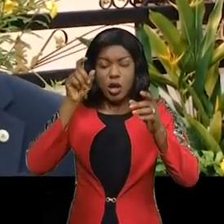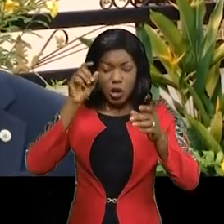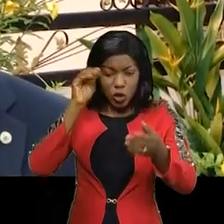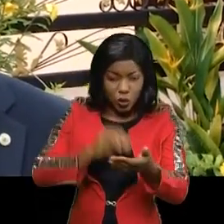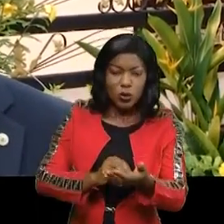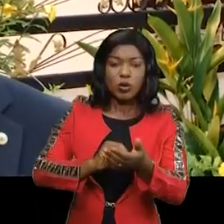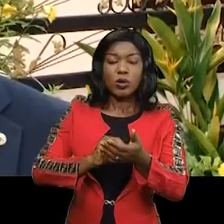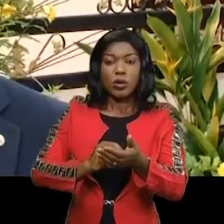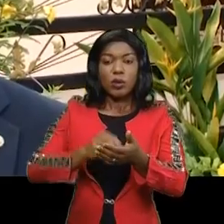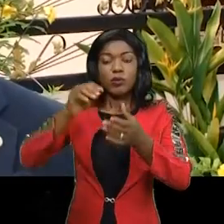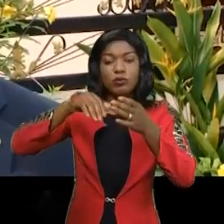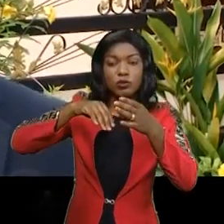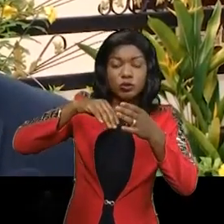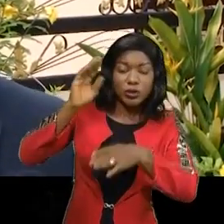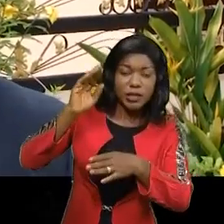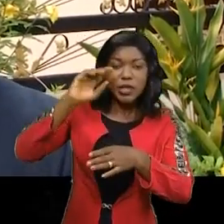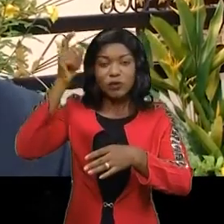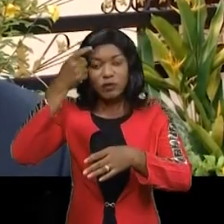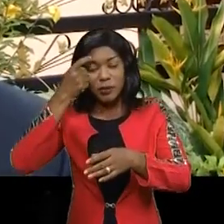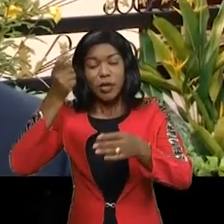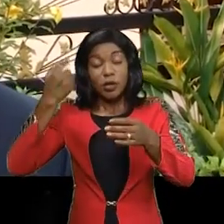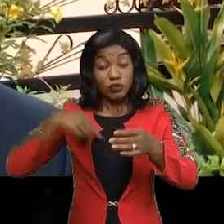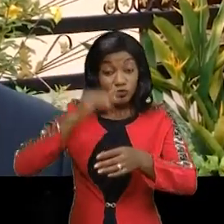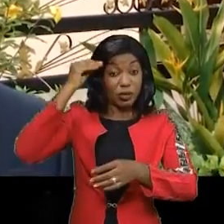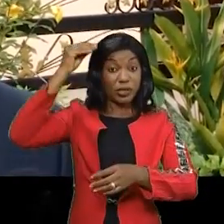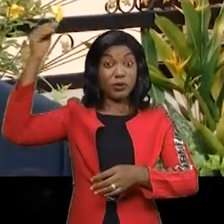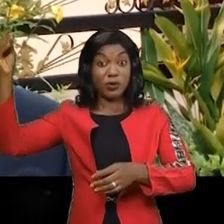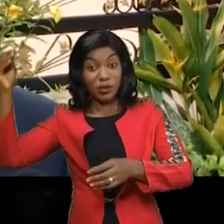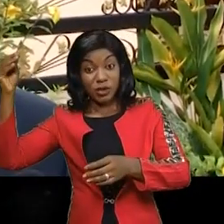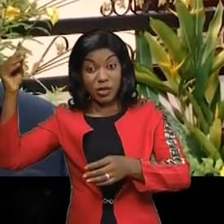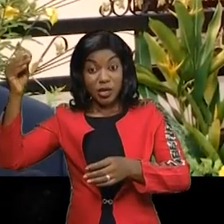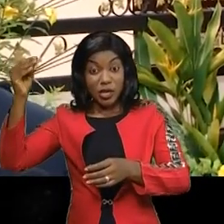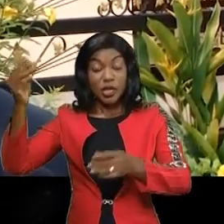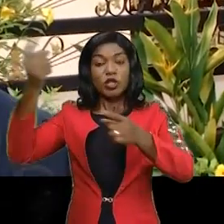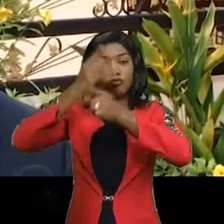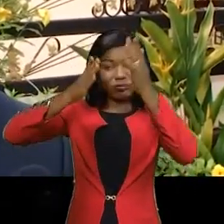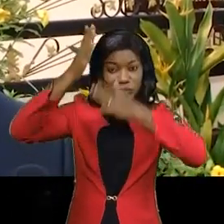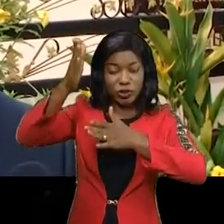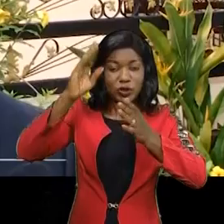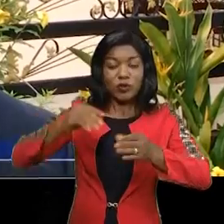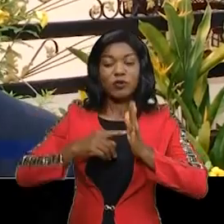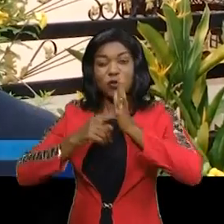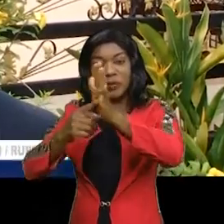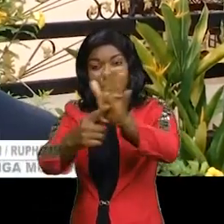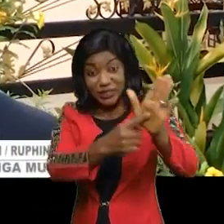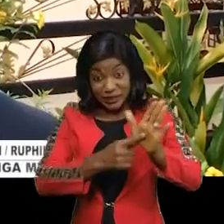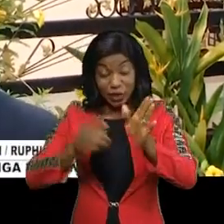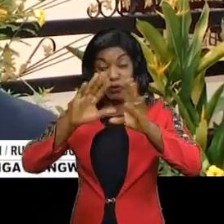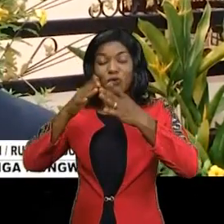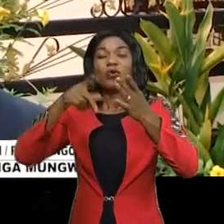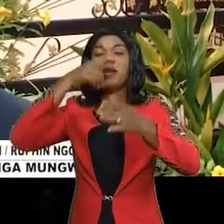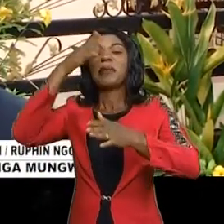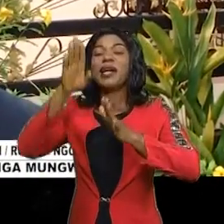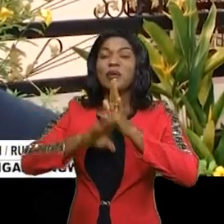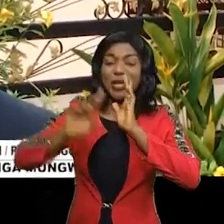que nous voulons avoir, et donc nous espérons vraiment que dans les prochains jours qui viennent, nous serons en mesure de nous présenter au Parlement, non